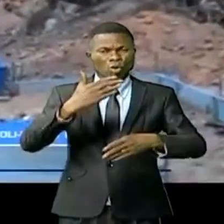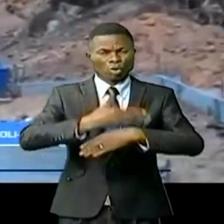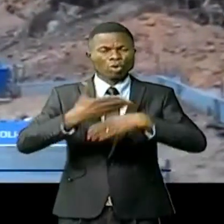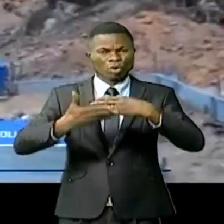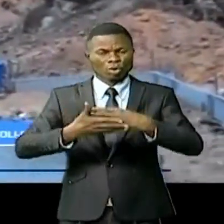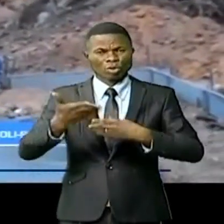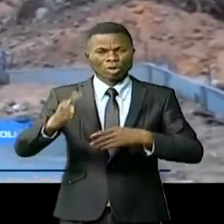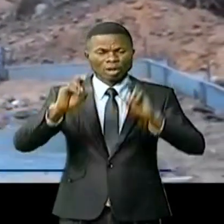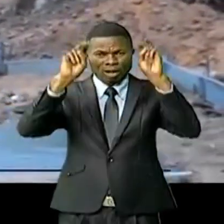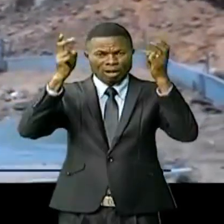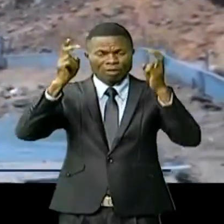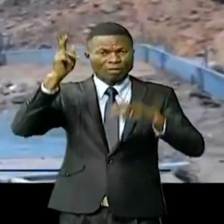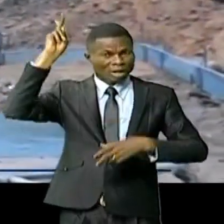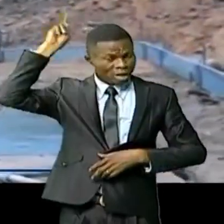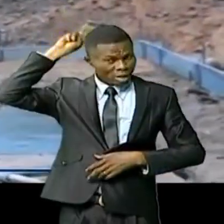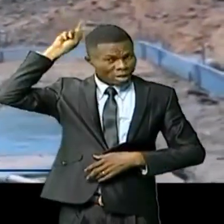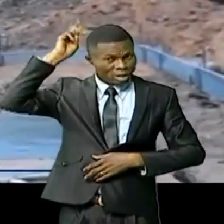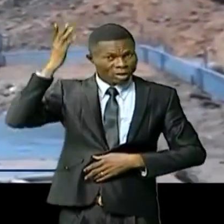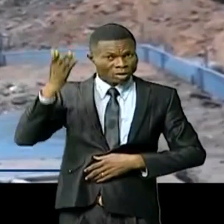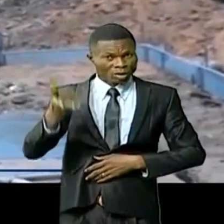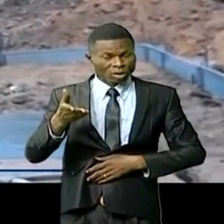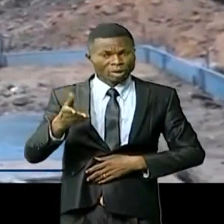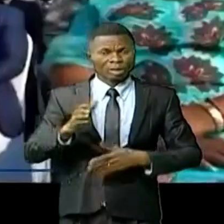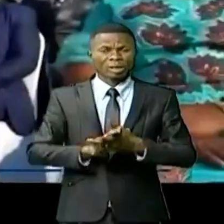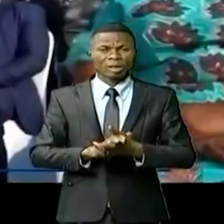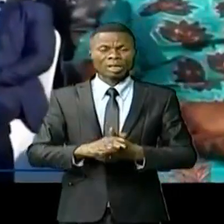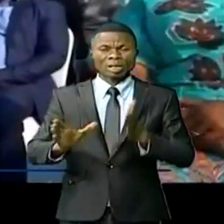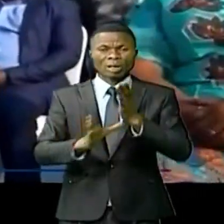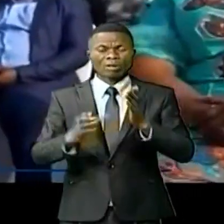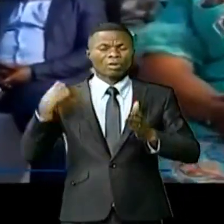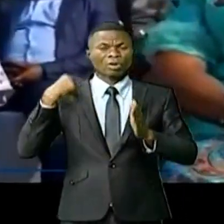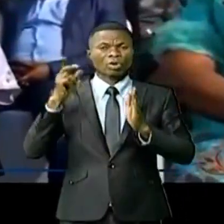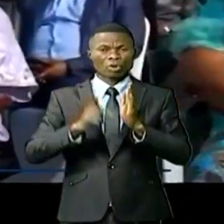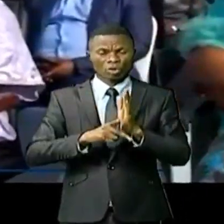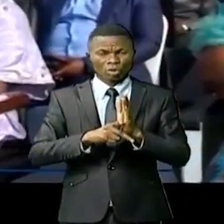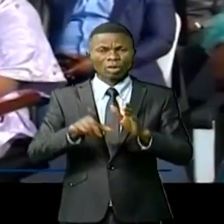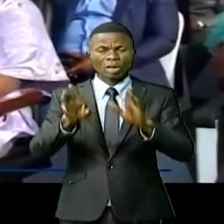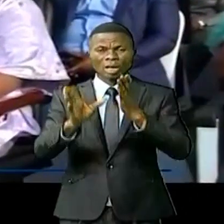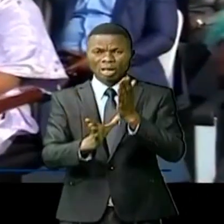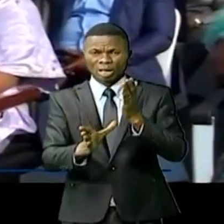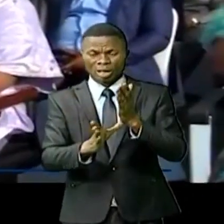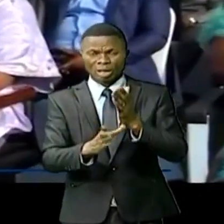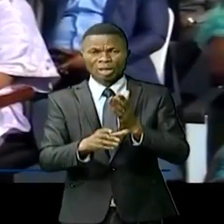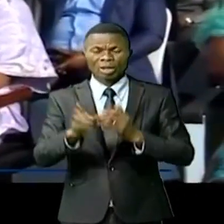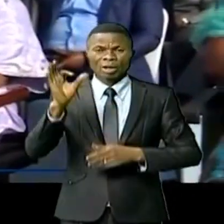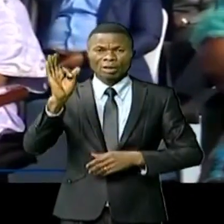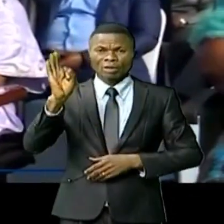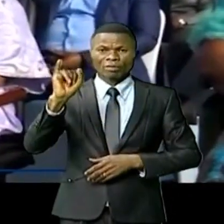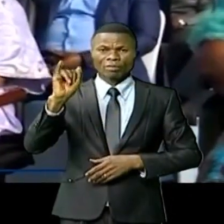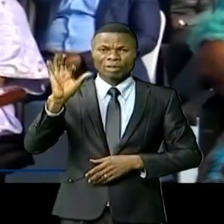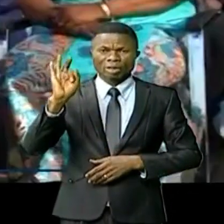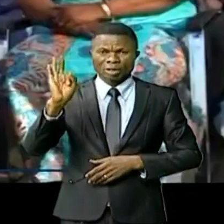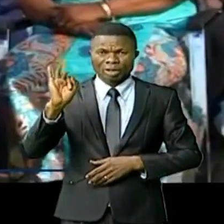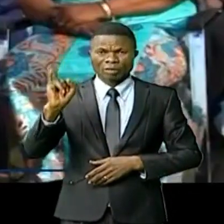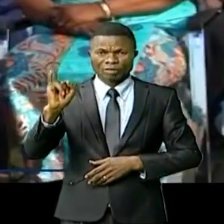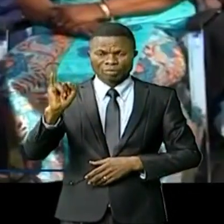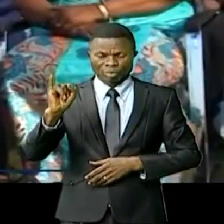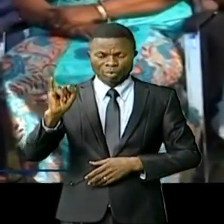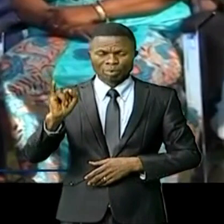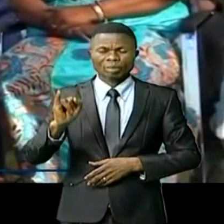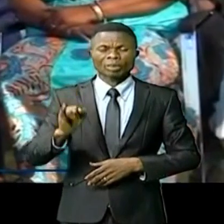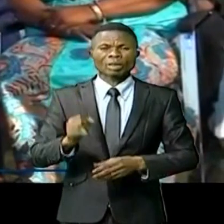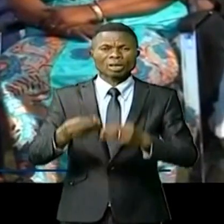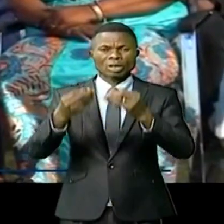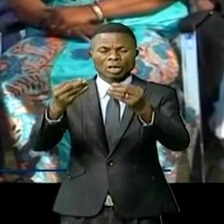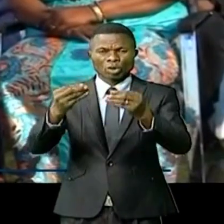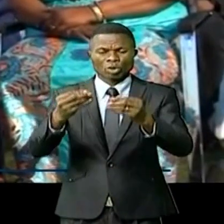sur la ville sous l'impulsion de la vice-gouverneure et gouverneure ad interine, Fifi Masuka Saïni. L'exécutif a placé le